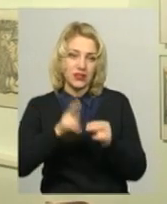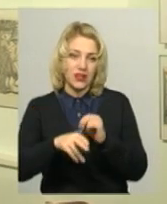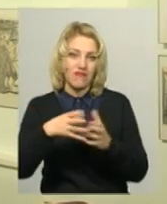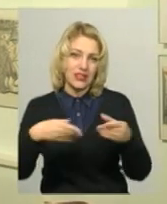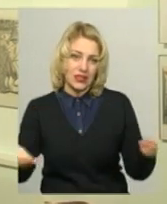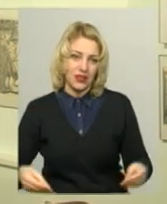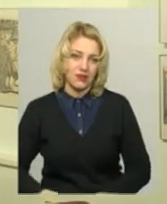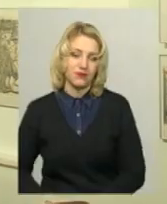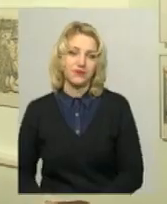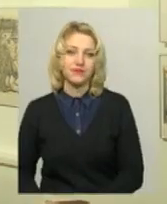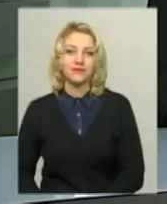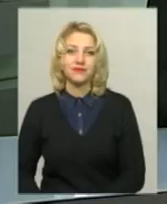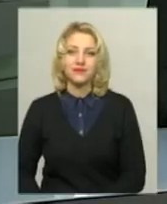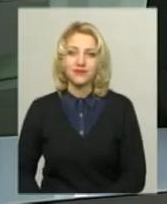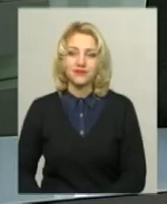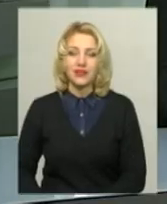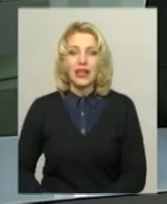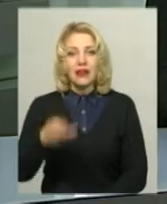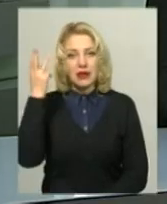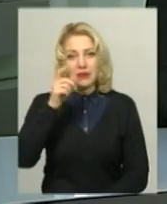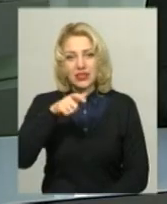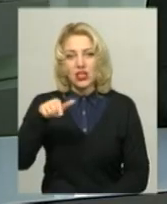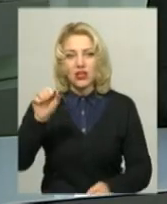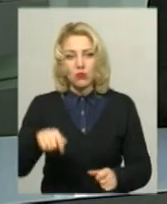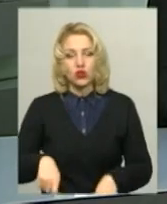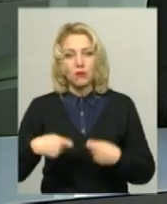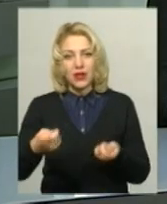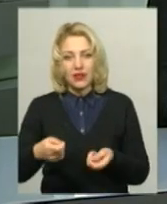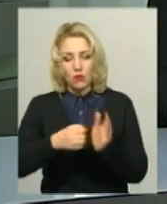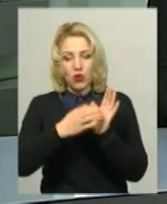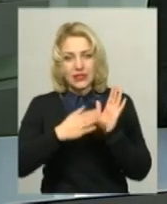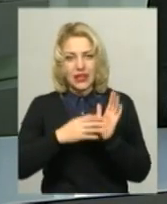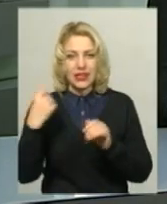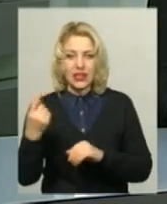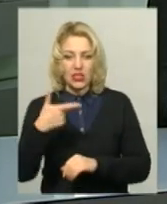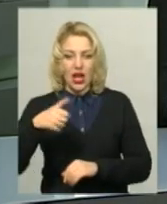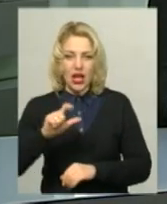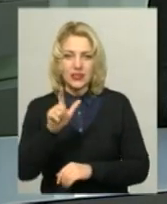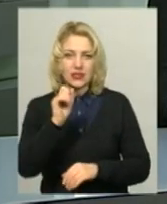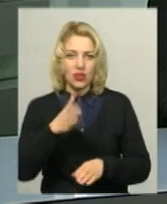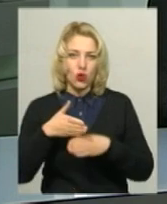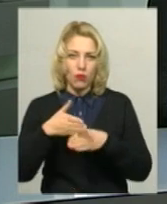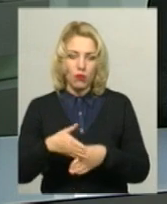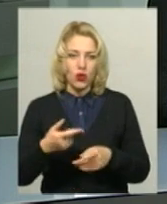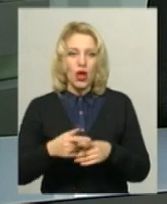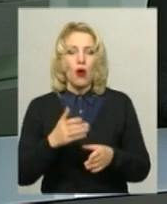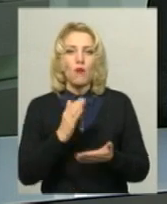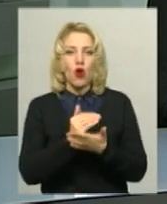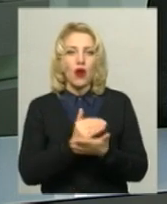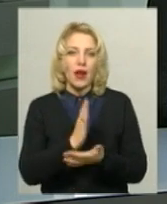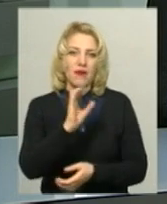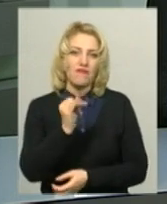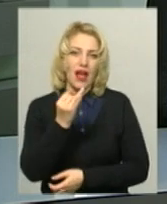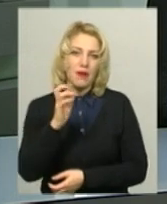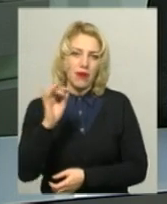Поділя, центр. Хмельничани можуть передавати показники лічильника за газ за допомогою програми Вайбер. Про це повідомила